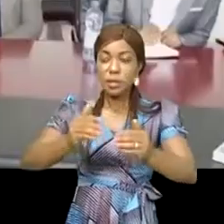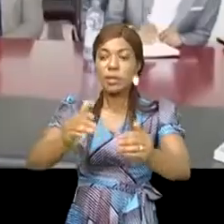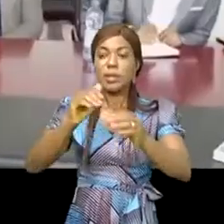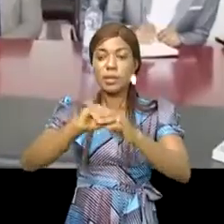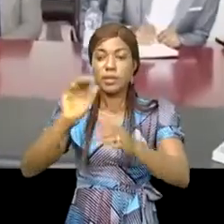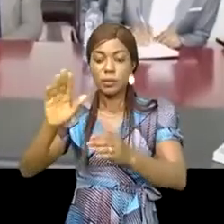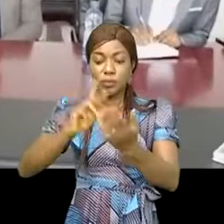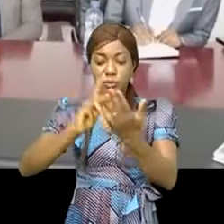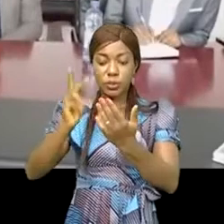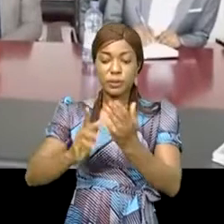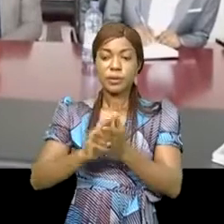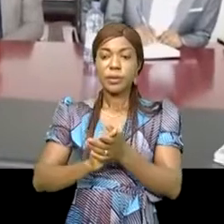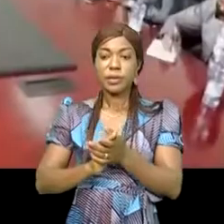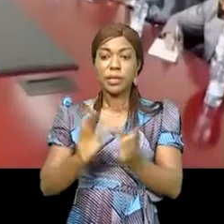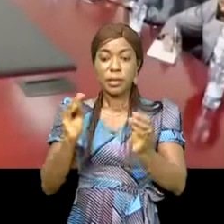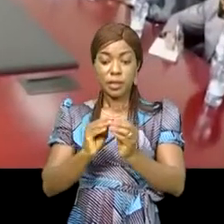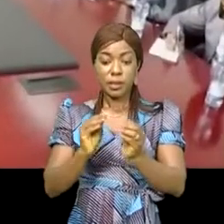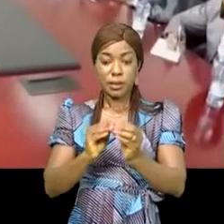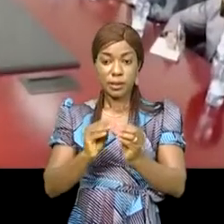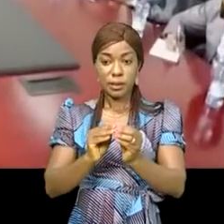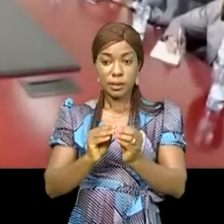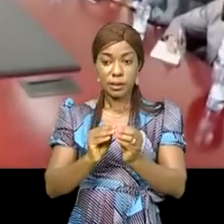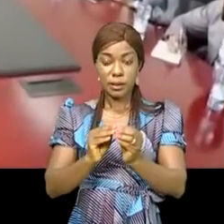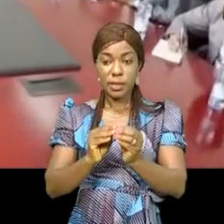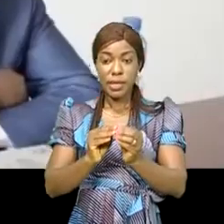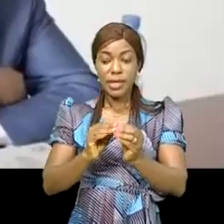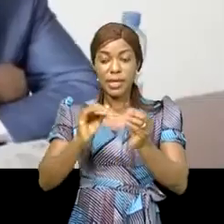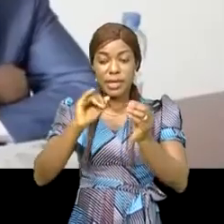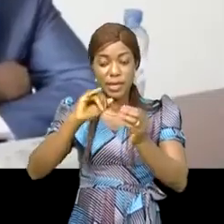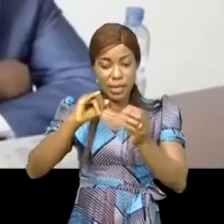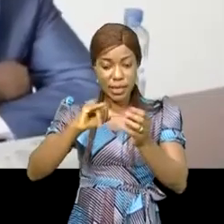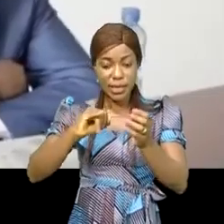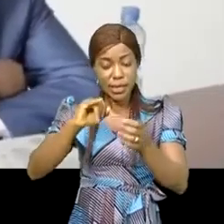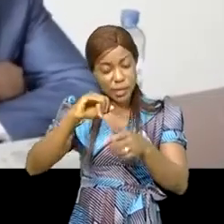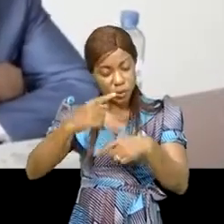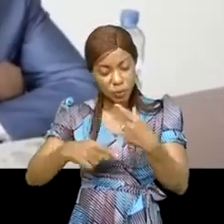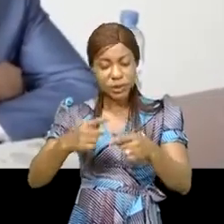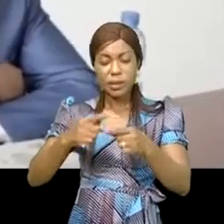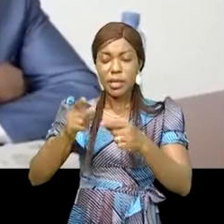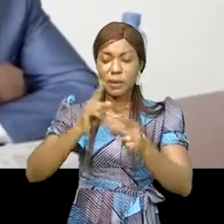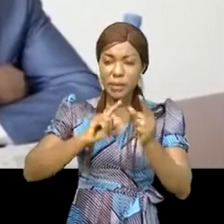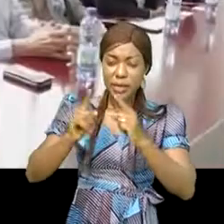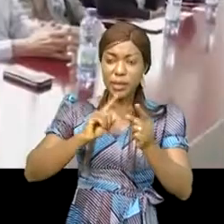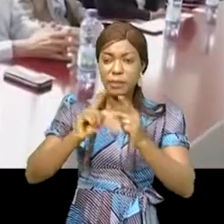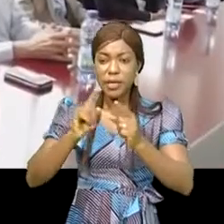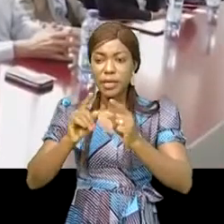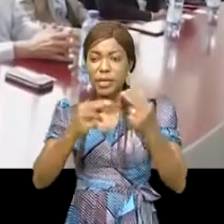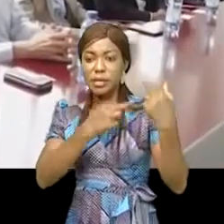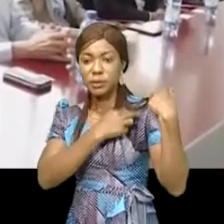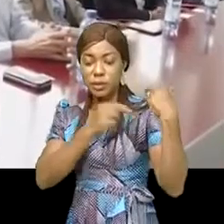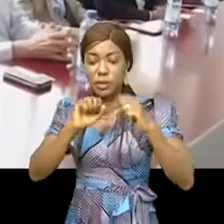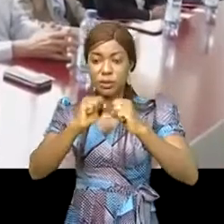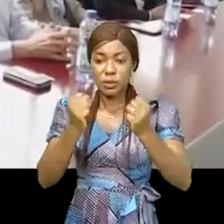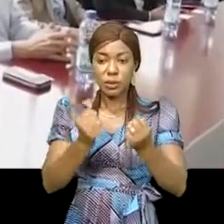projet. Présidé par le ministre de l'Industrie Julien Paloukou à Ongia, cette réunion a mis autour d'une table les responsables de la